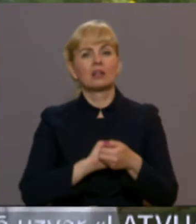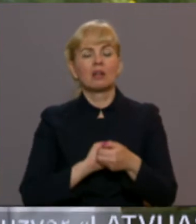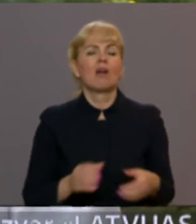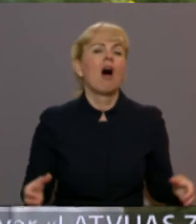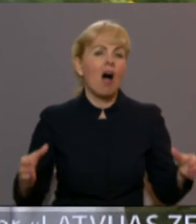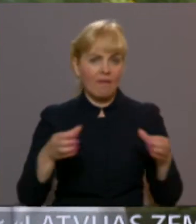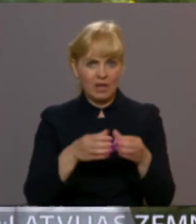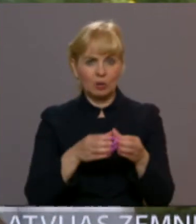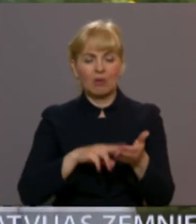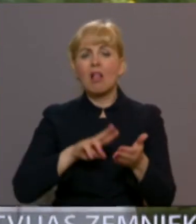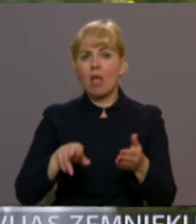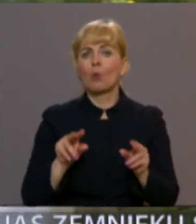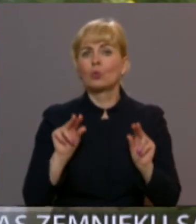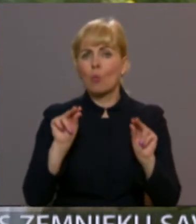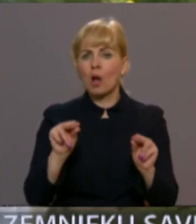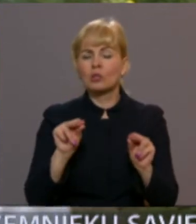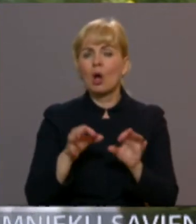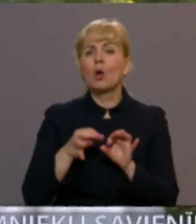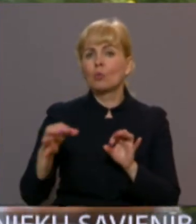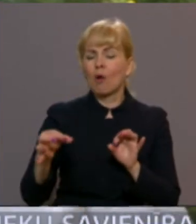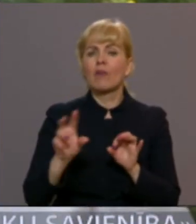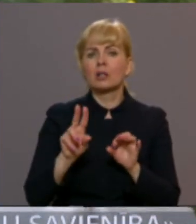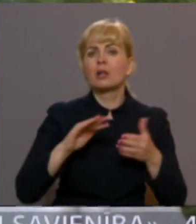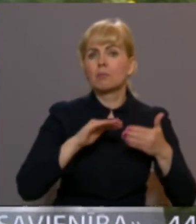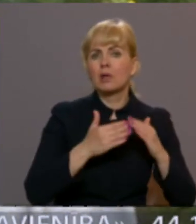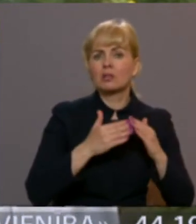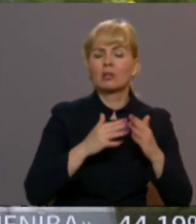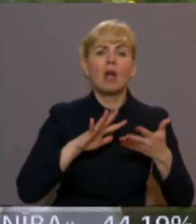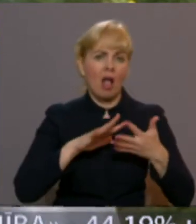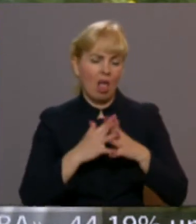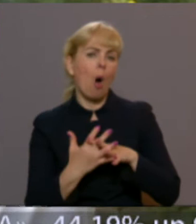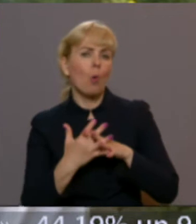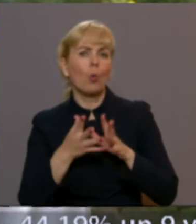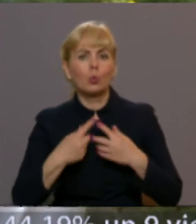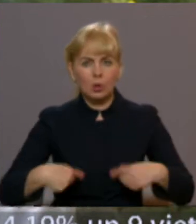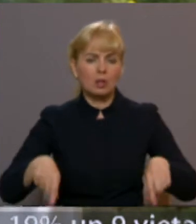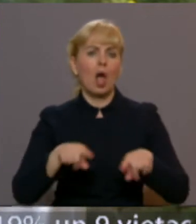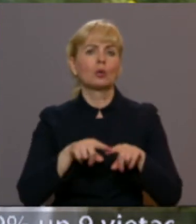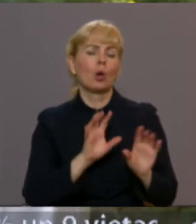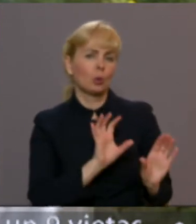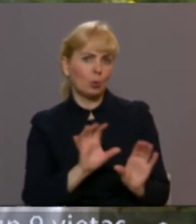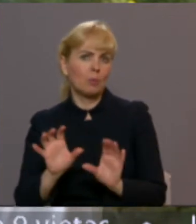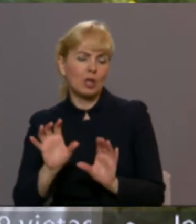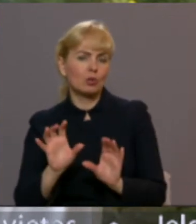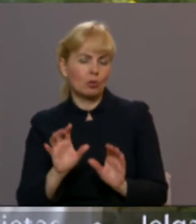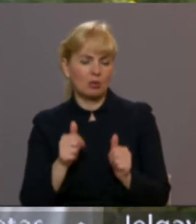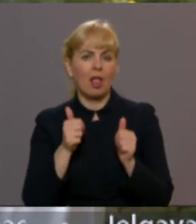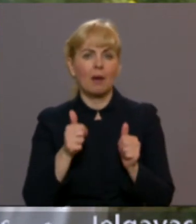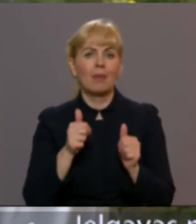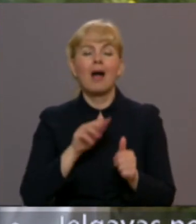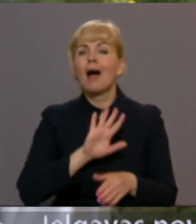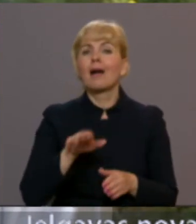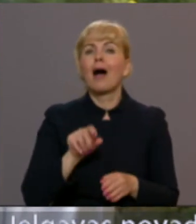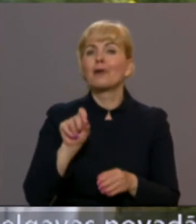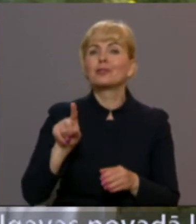ļaut noticēt, ka novads ir gan pilsēta, gan lauka teritorijas un par visiem rūpēsies vienlīt labi. Un kā jūs veiksiet to